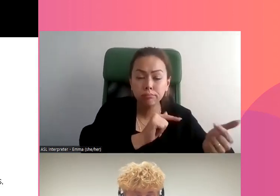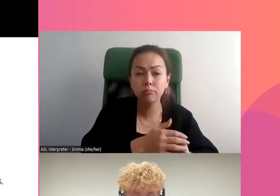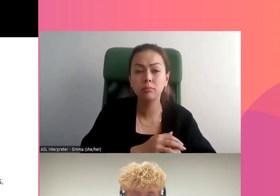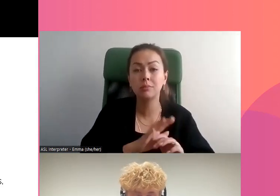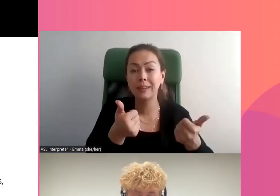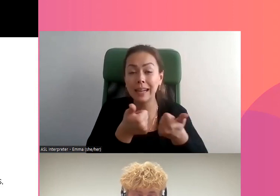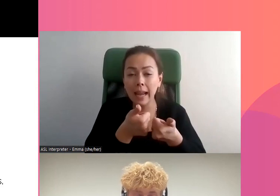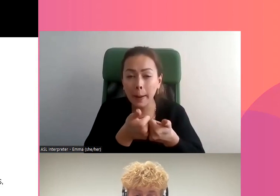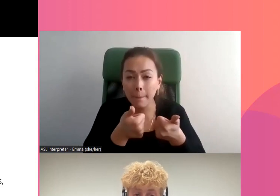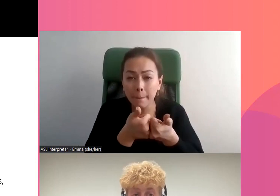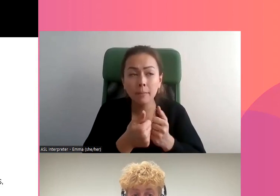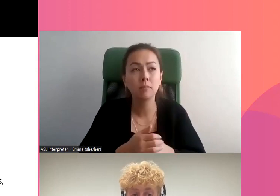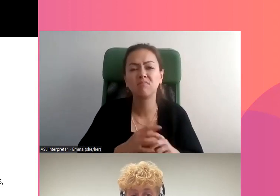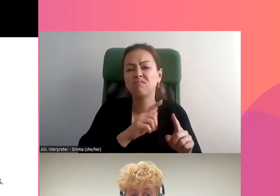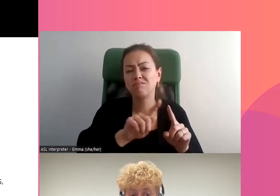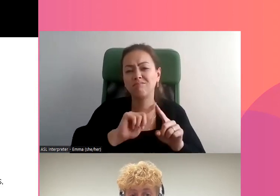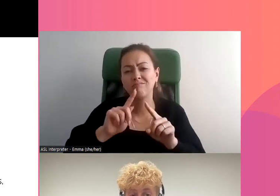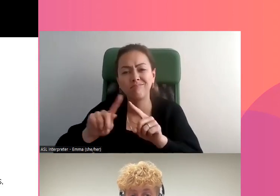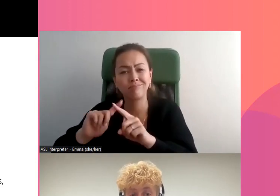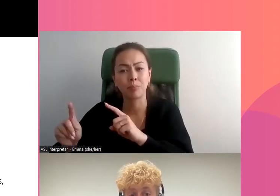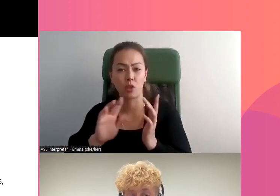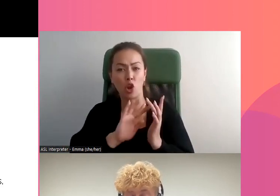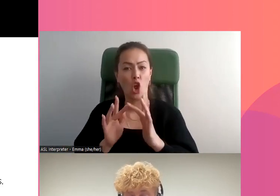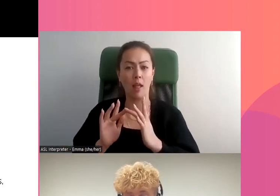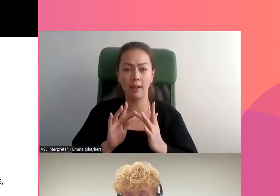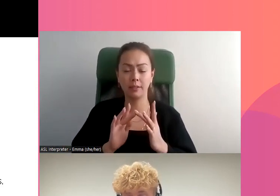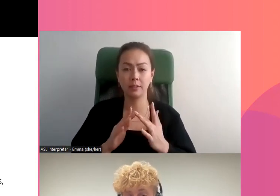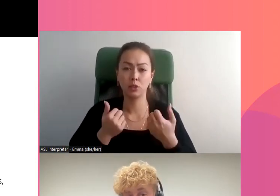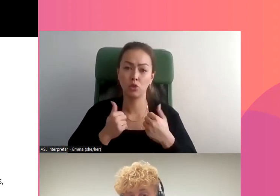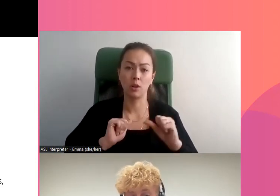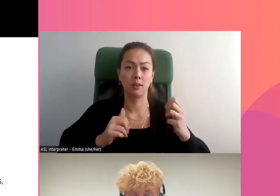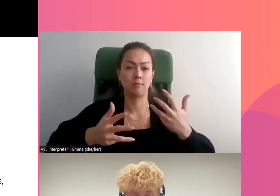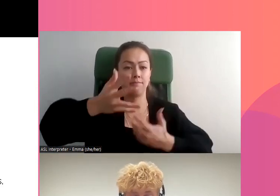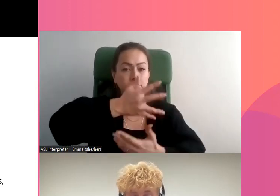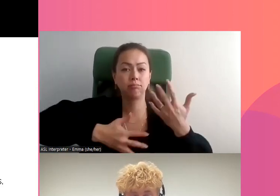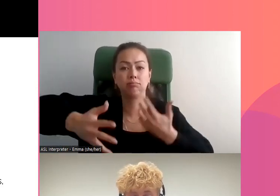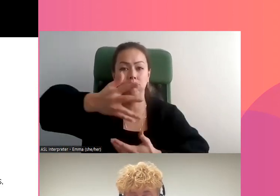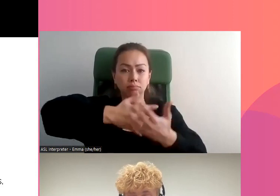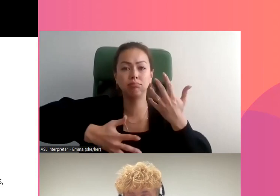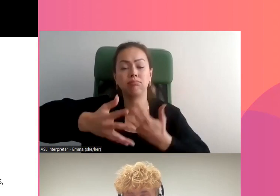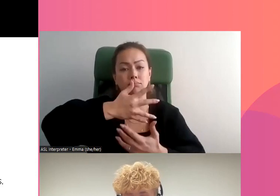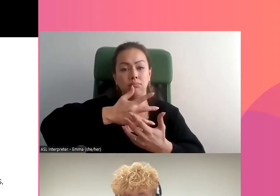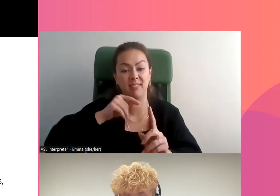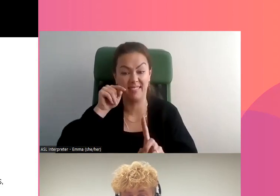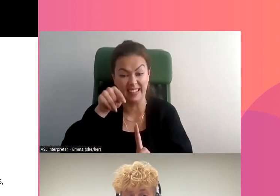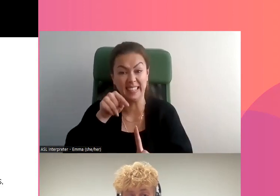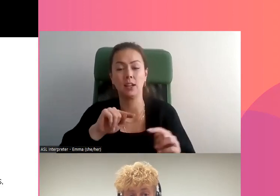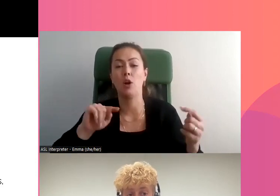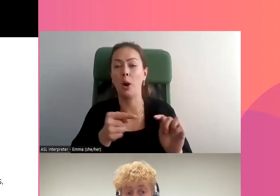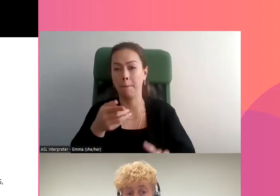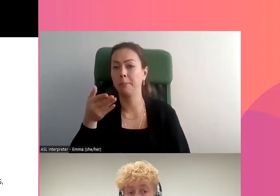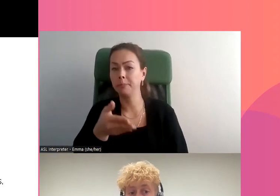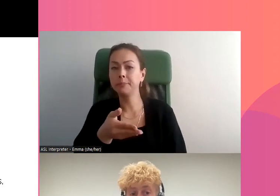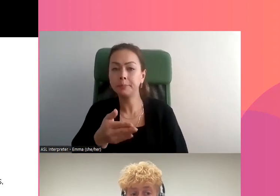toutes sortes de plateformes telles que les jeux. Donc, tout ceci va permettre